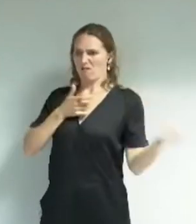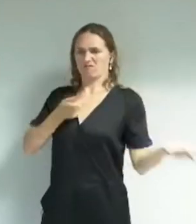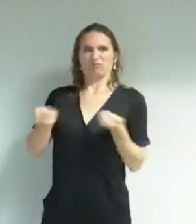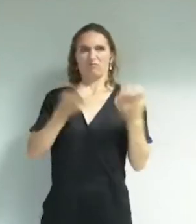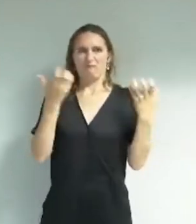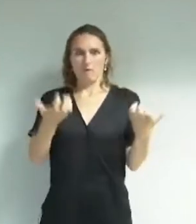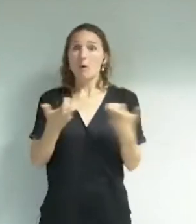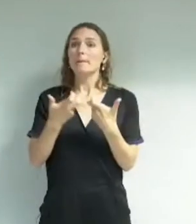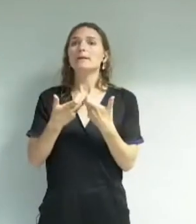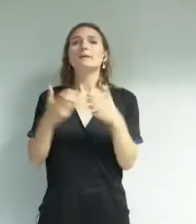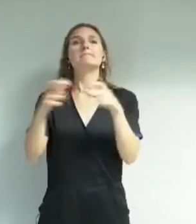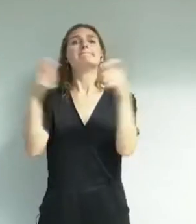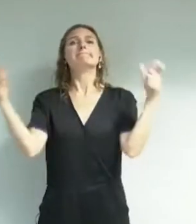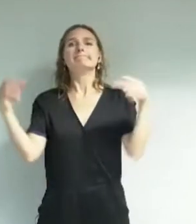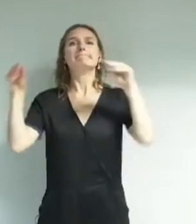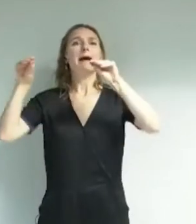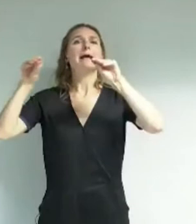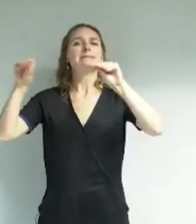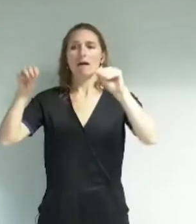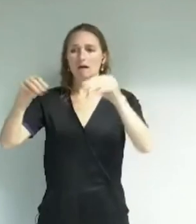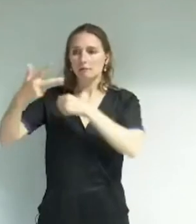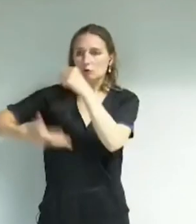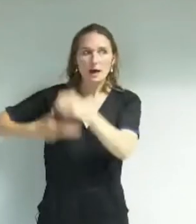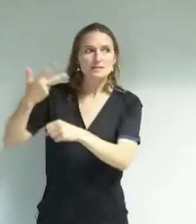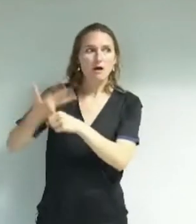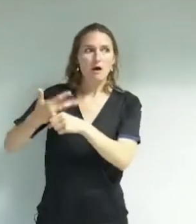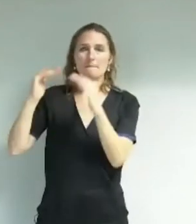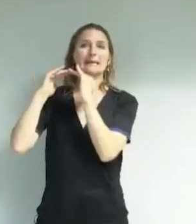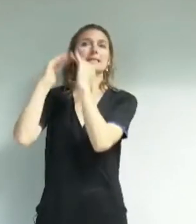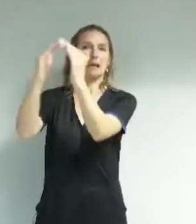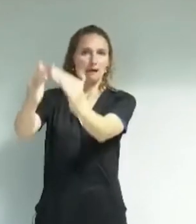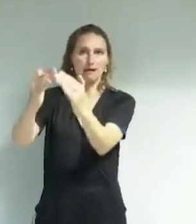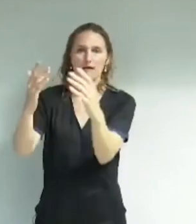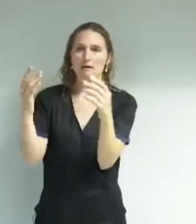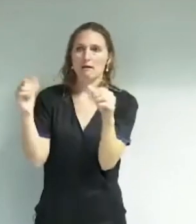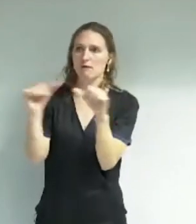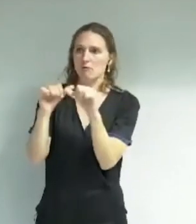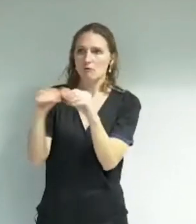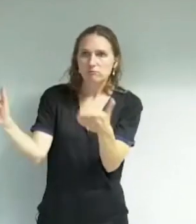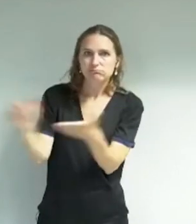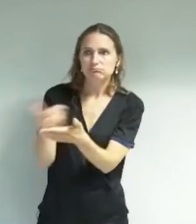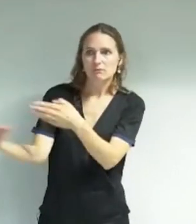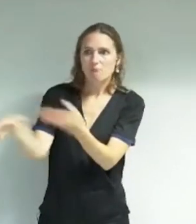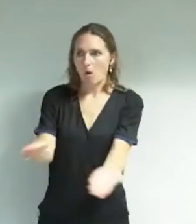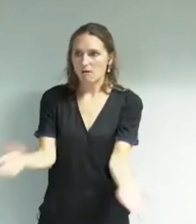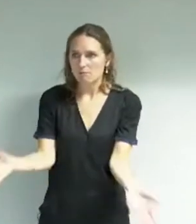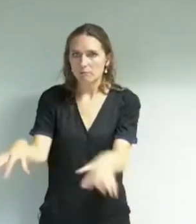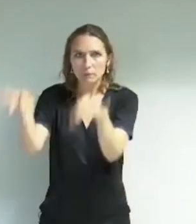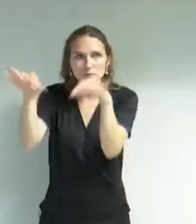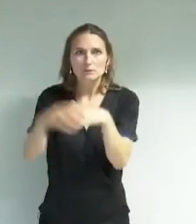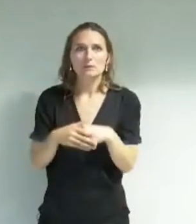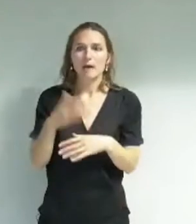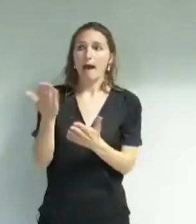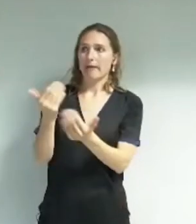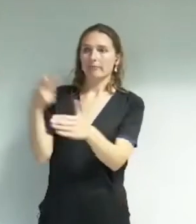pendant deux ou trois ans, l'abandon du nouveau musée de peinture parce qu'effectivement il attend des investissements outre,